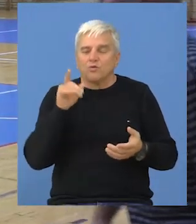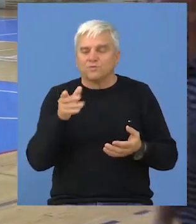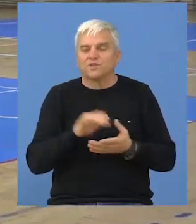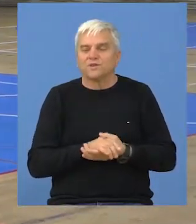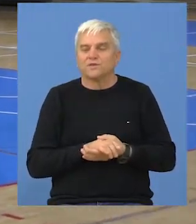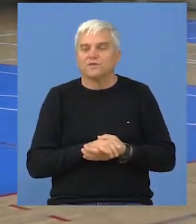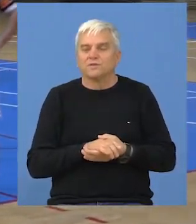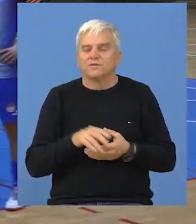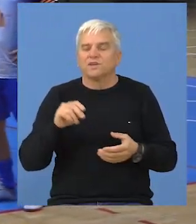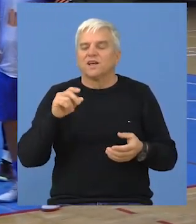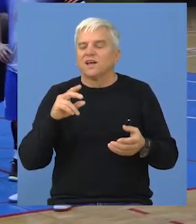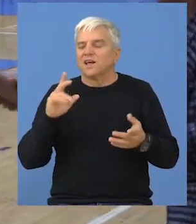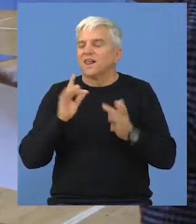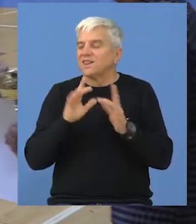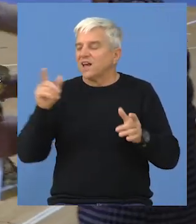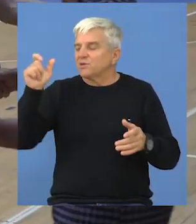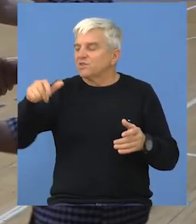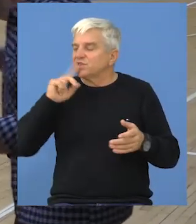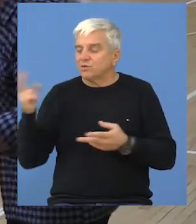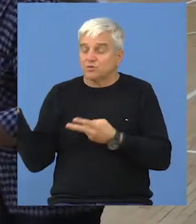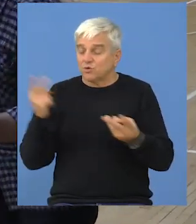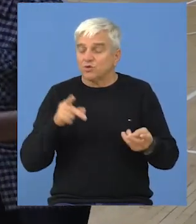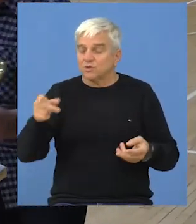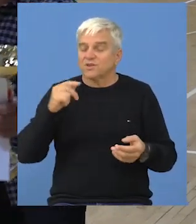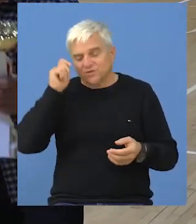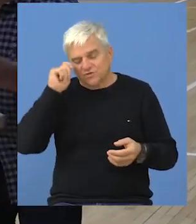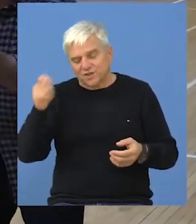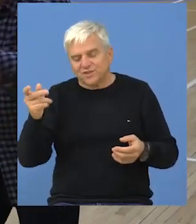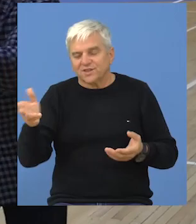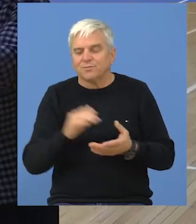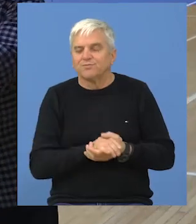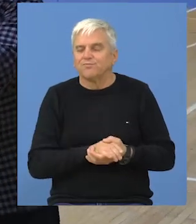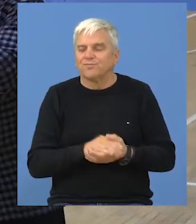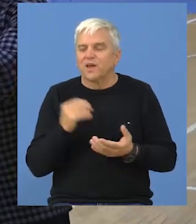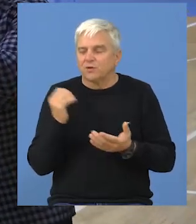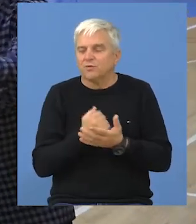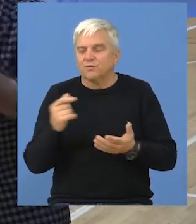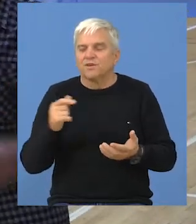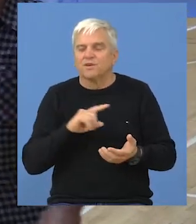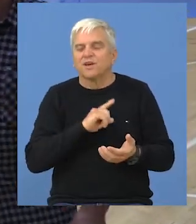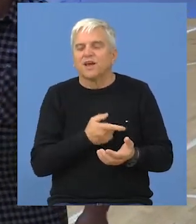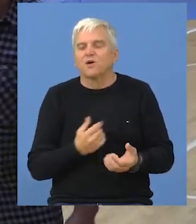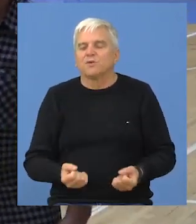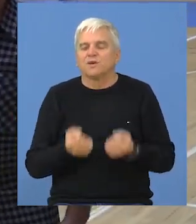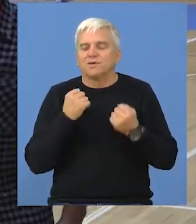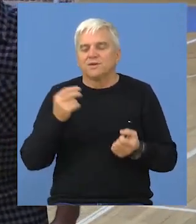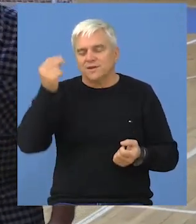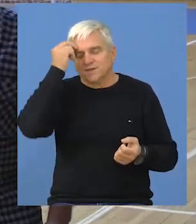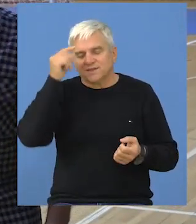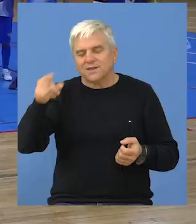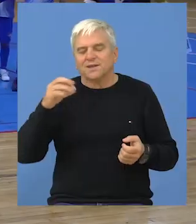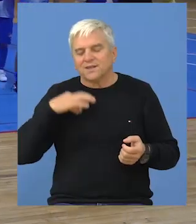uspešan, takvičar i njima čestitam, gostima koji su učestovali u našem, jako mi je teško